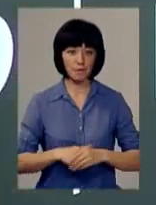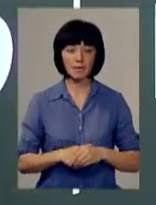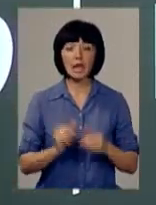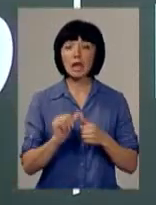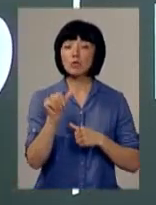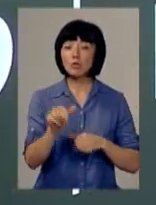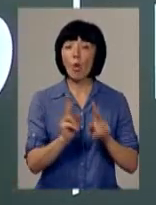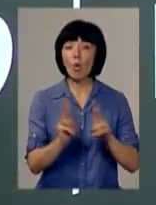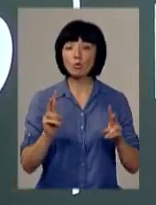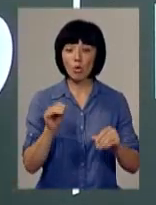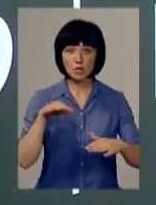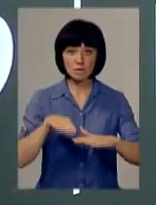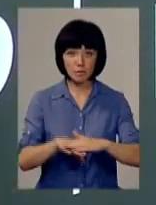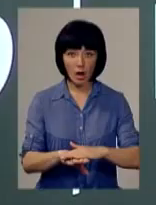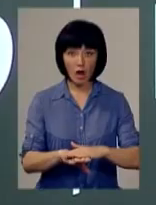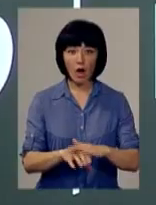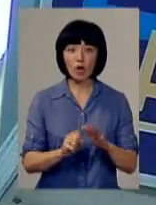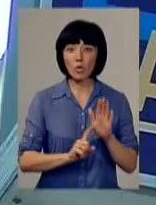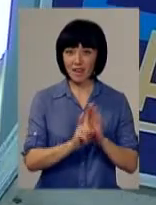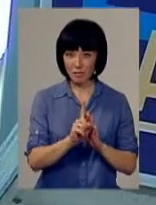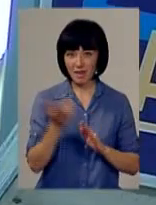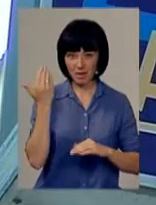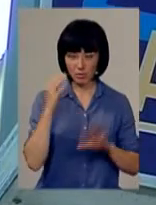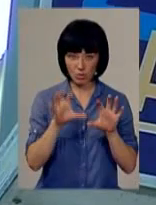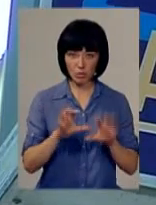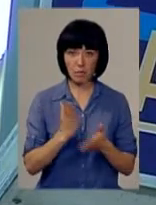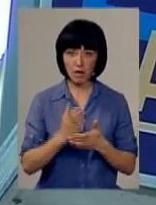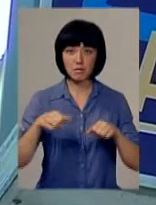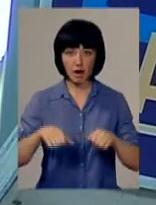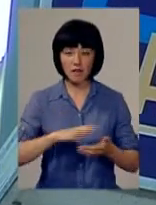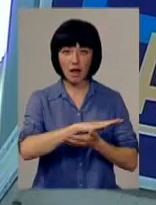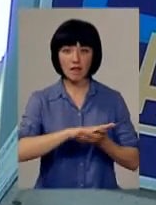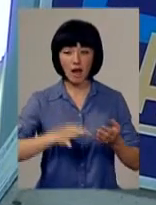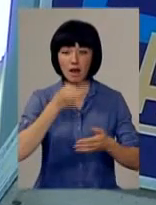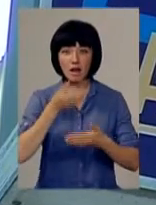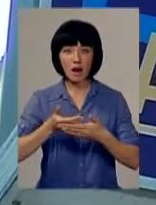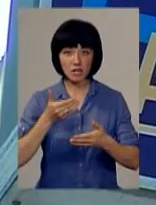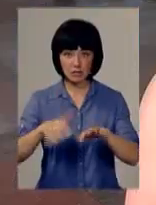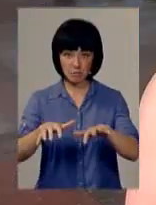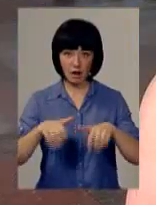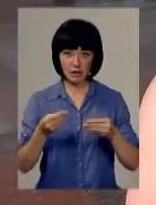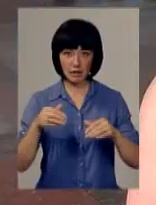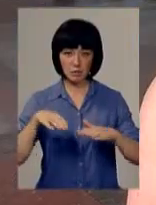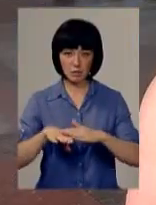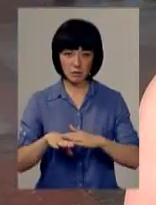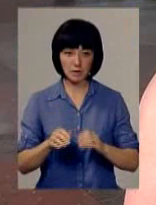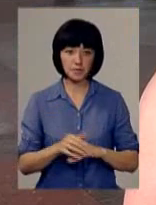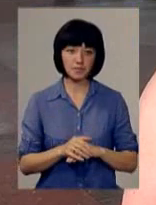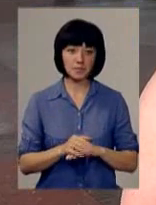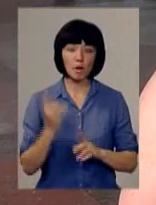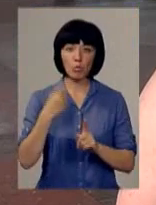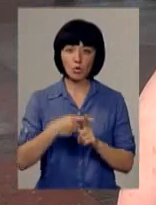Крім того, ті, хто поклав гроші на депозит до набрання цим законом чинності, мають право і надалі достроково знімати депозити. Плюс до того,